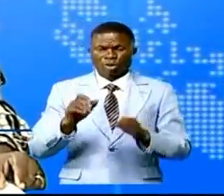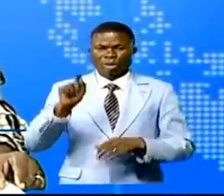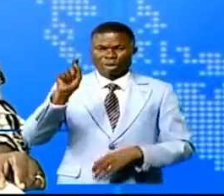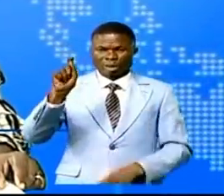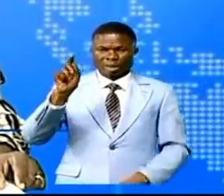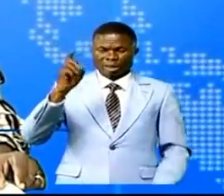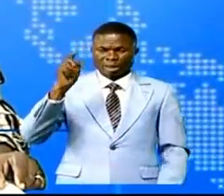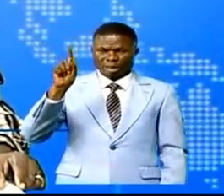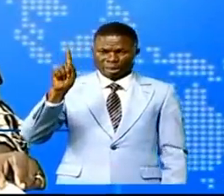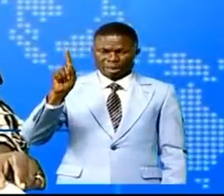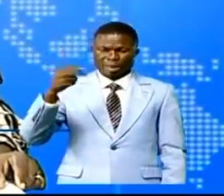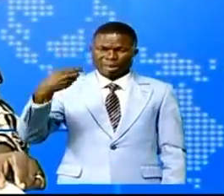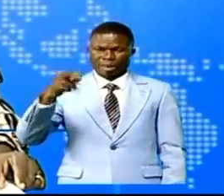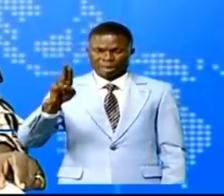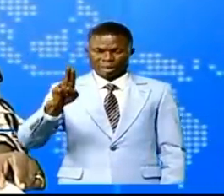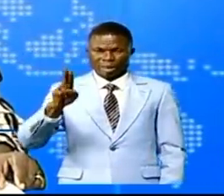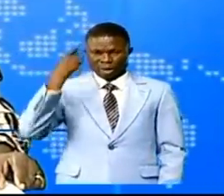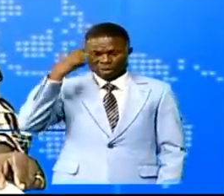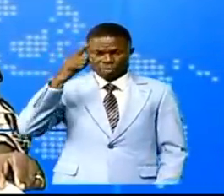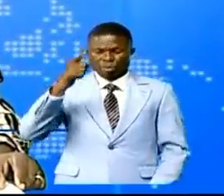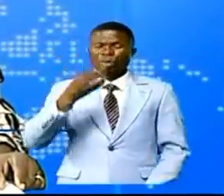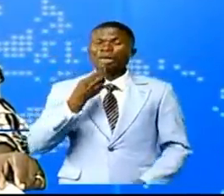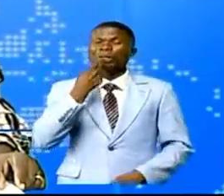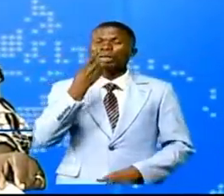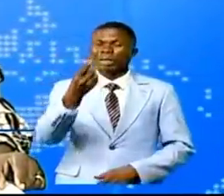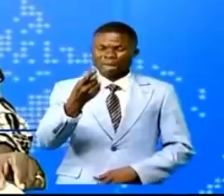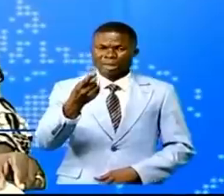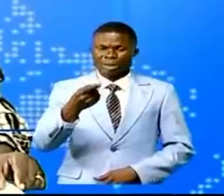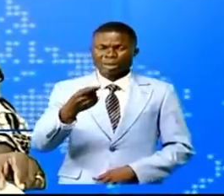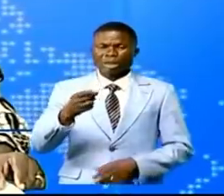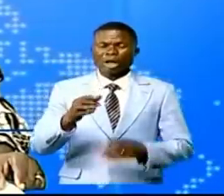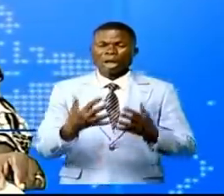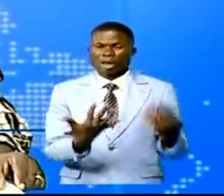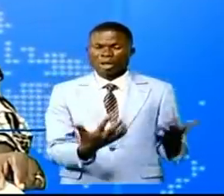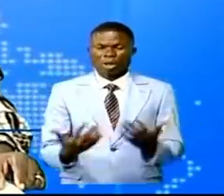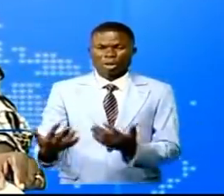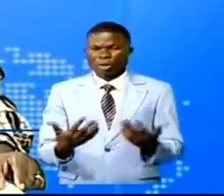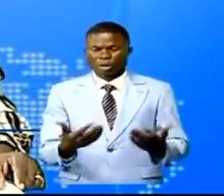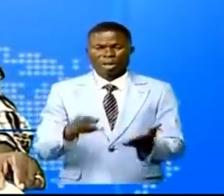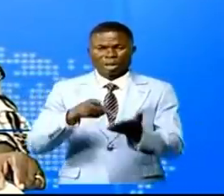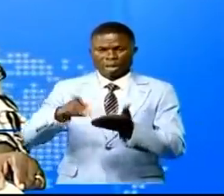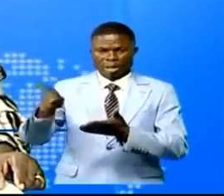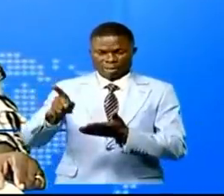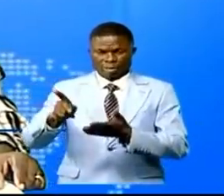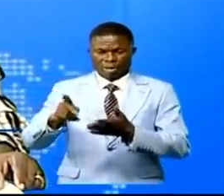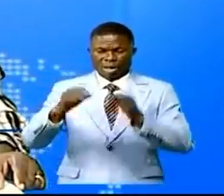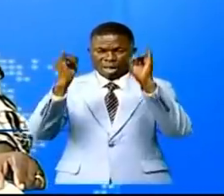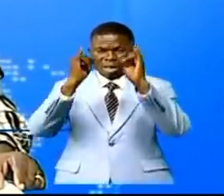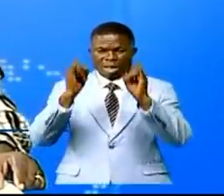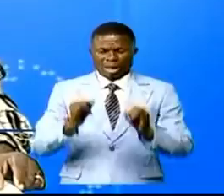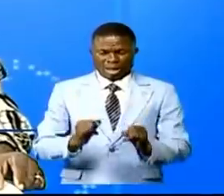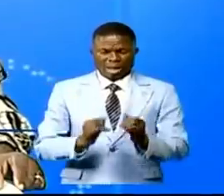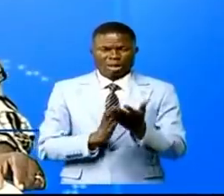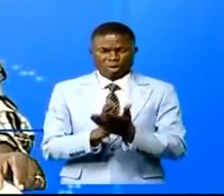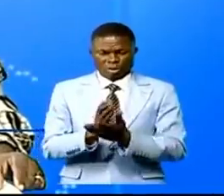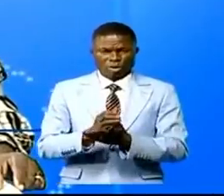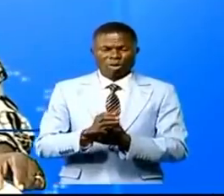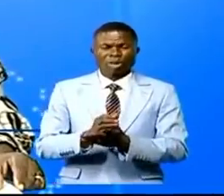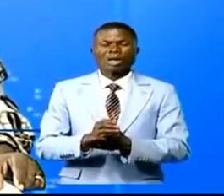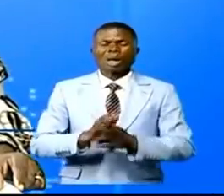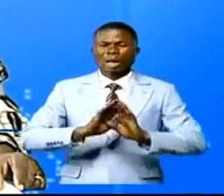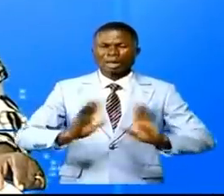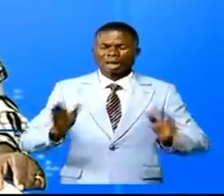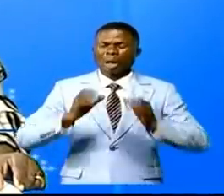travers des réformes pour la déclaration électronique et le paiement en ligne des impôts fonciers méritent la